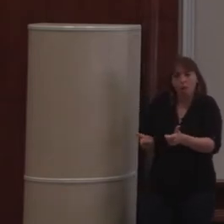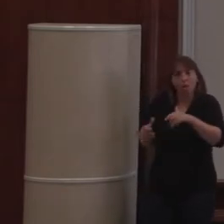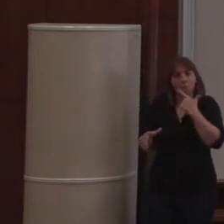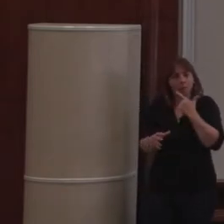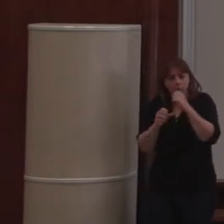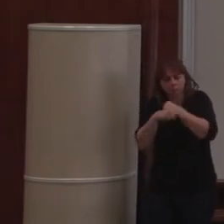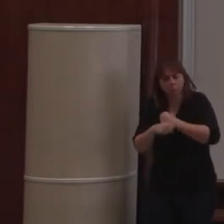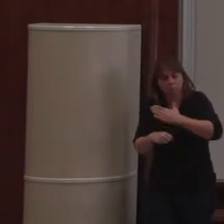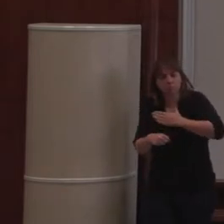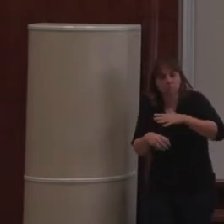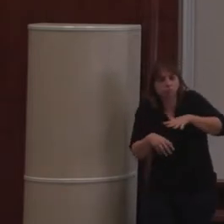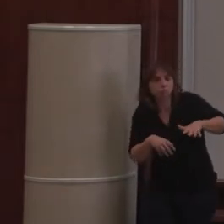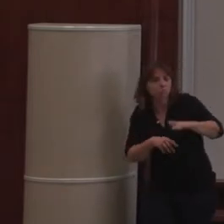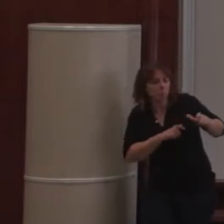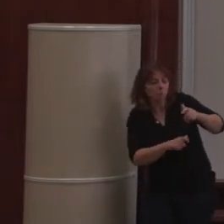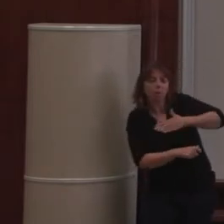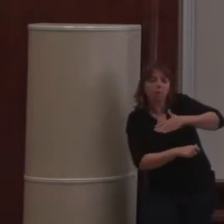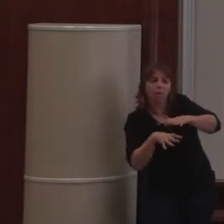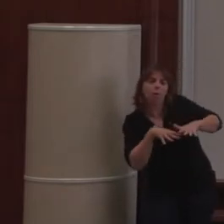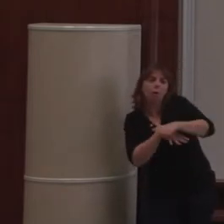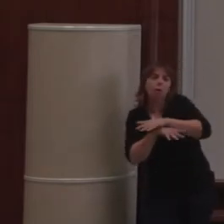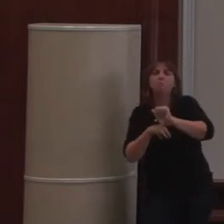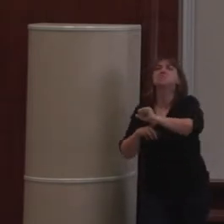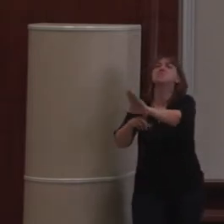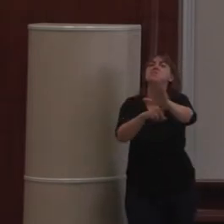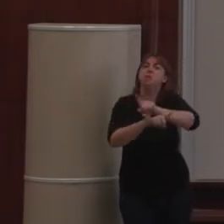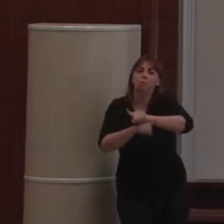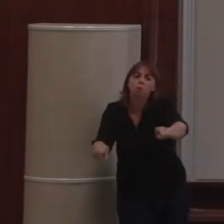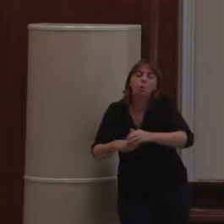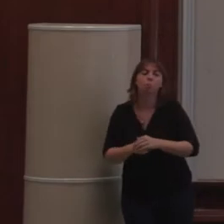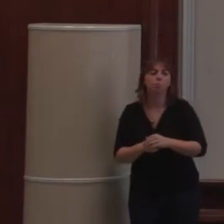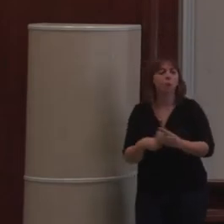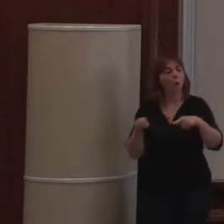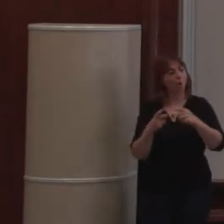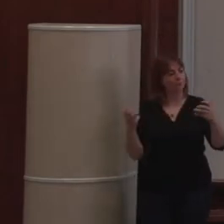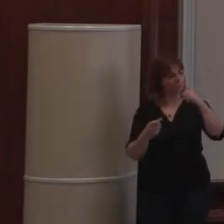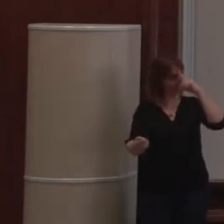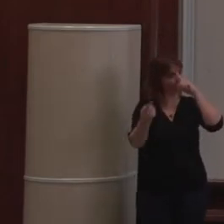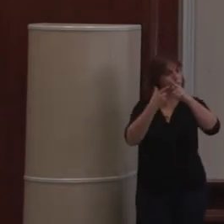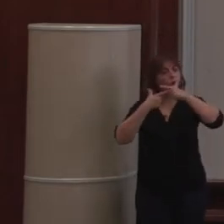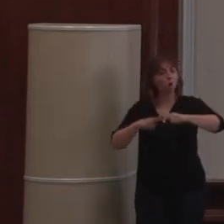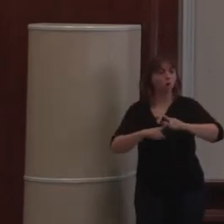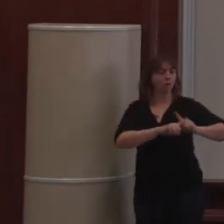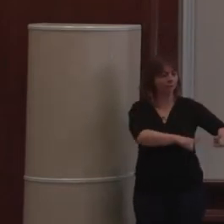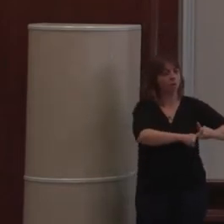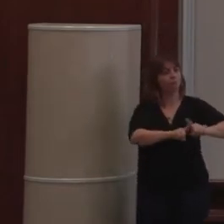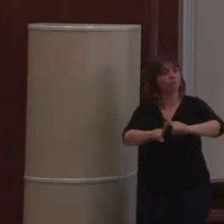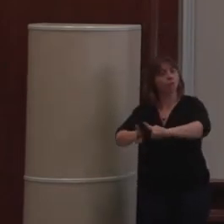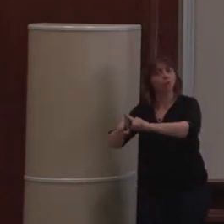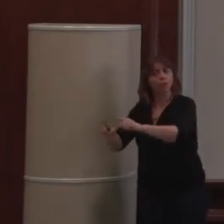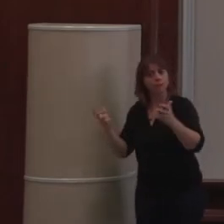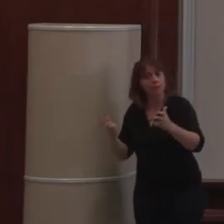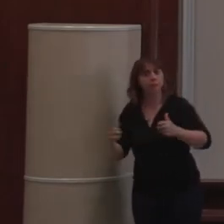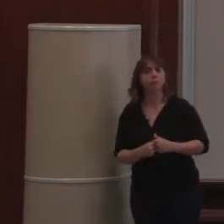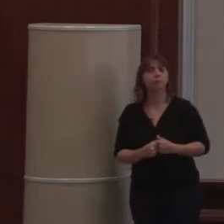restreint. Et ça serait bien qu'on ait le multilingue. Ça serait bien qu'on puisse faire des sous-sites, exactement comme le site principal.